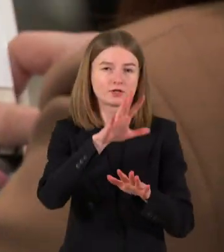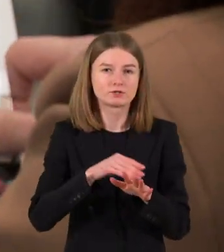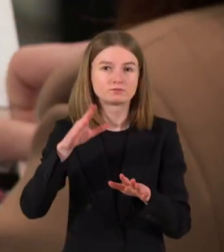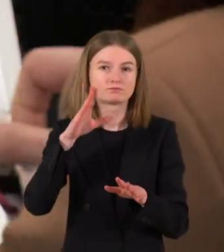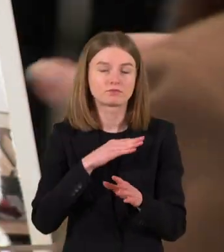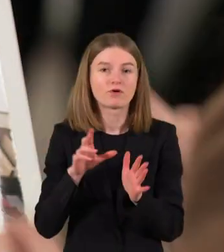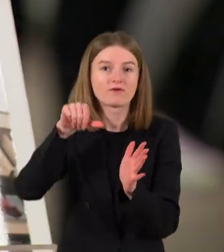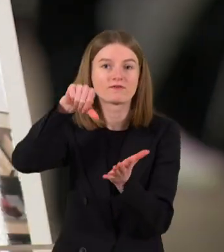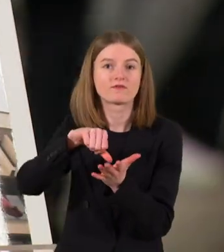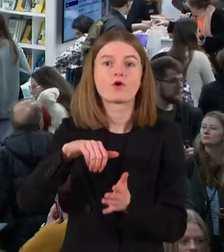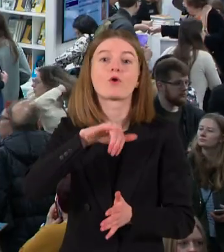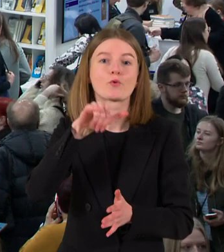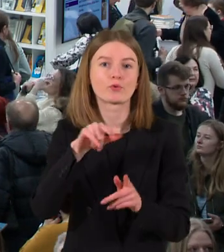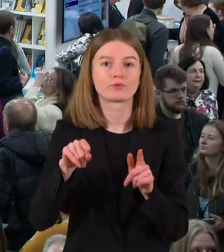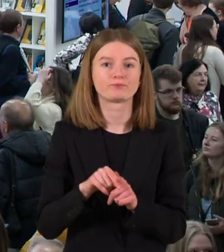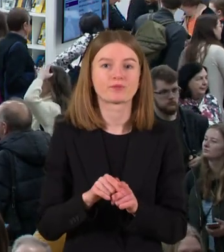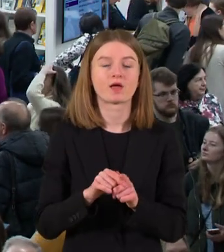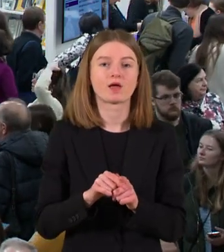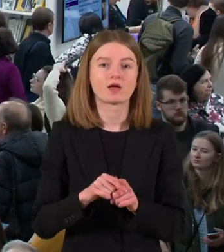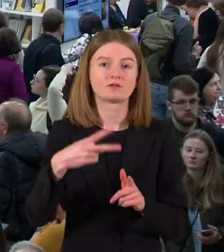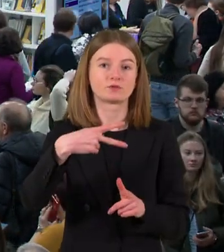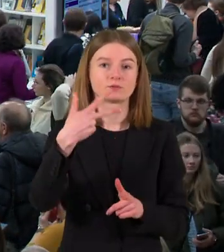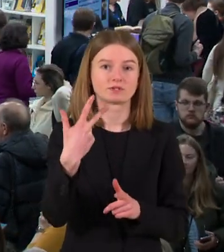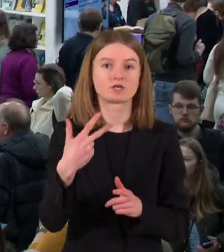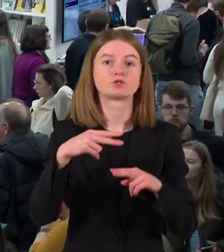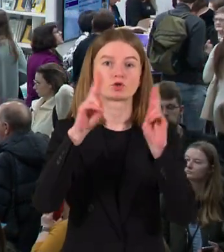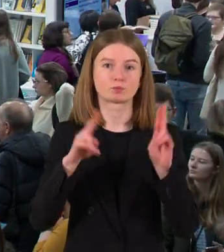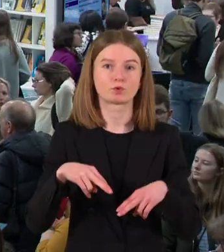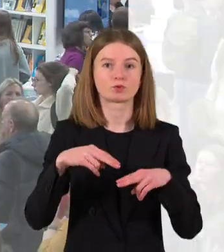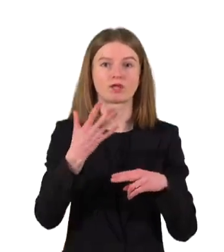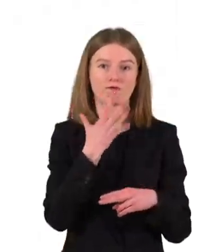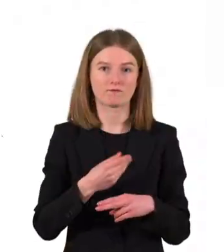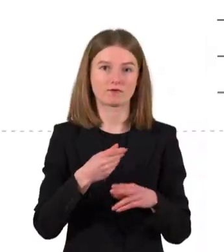kultūros švenčių – 23-ąją traptautinę Vilnius knygų mūgę.